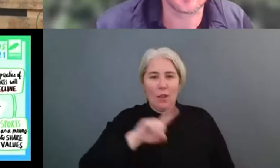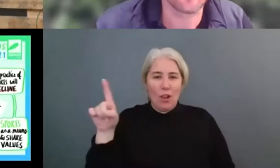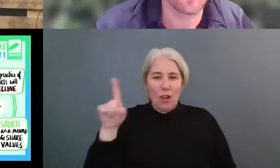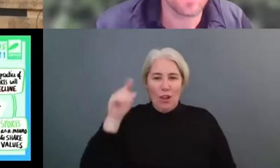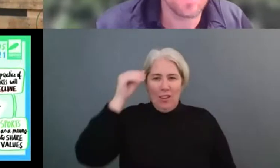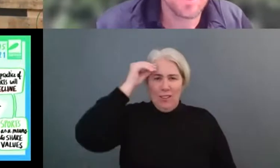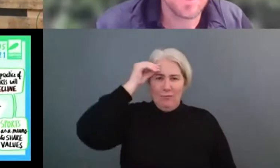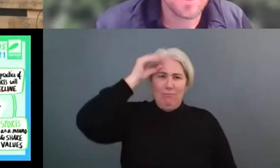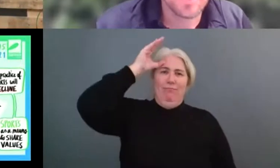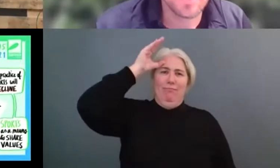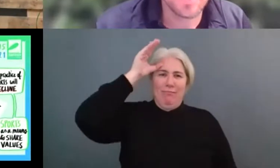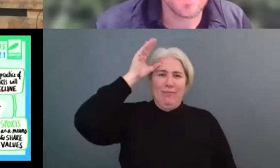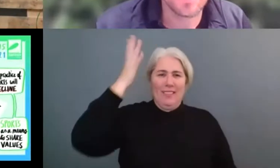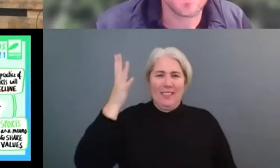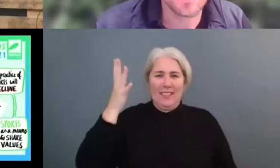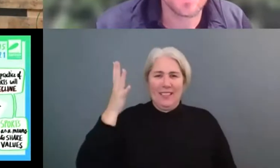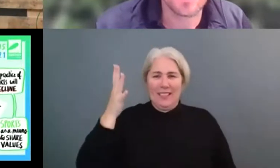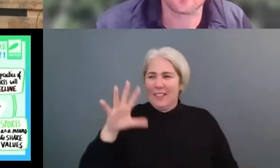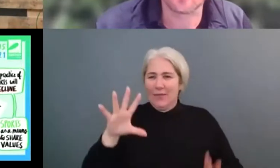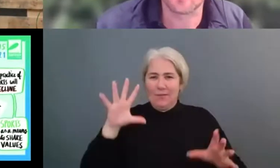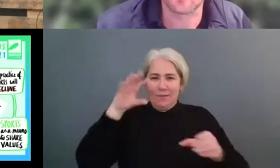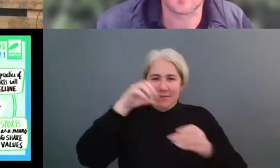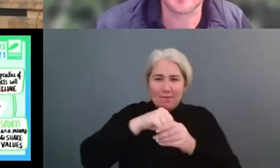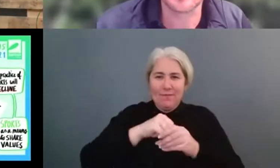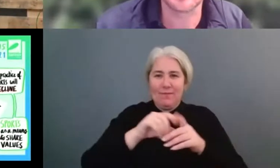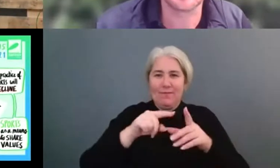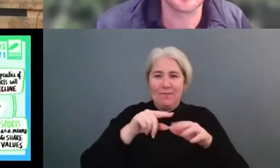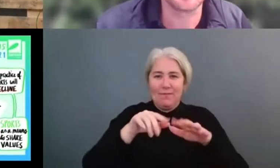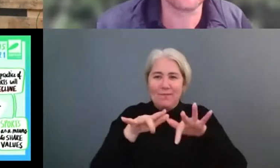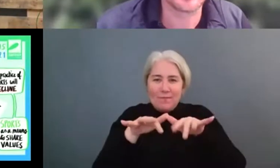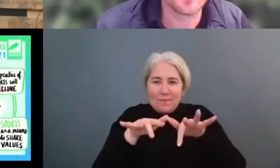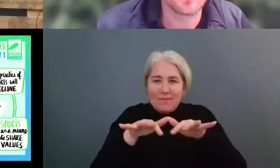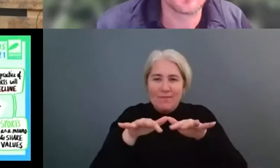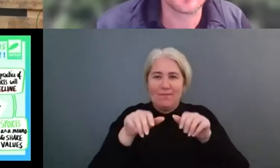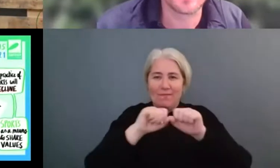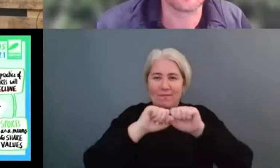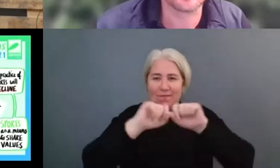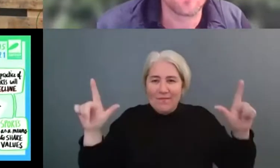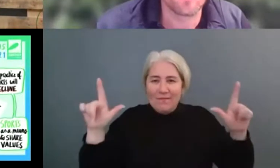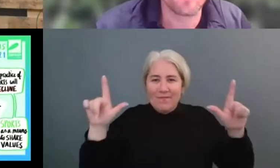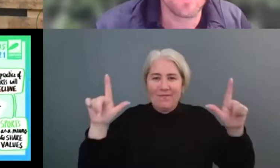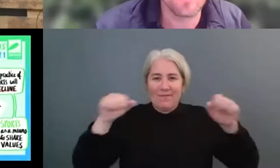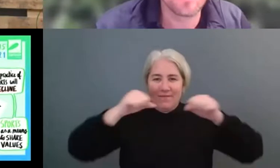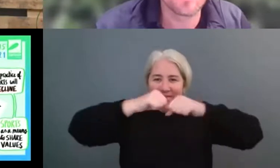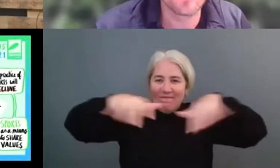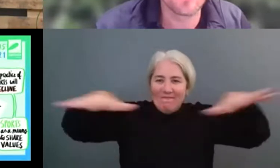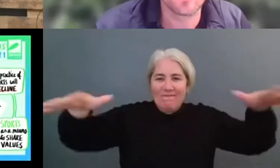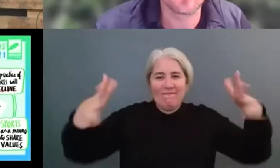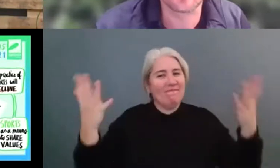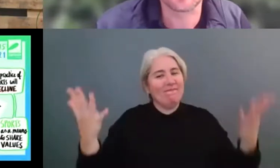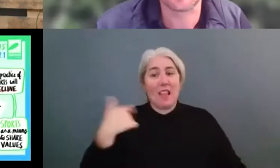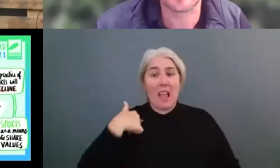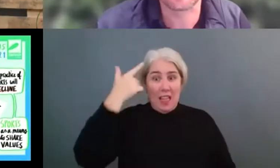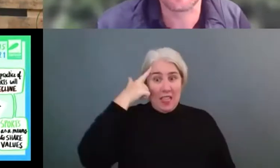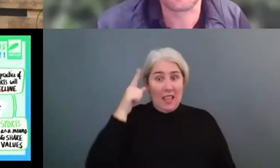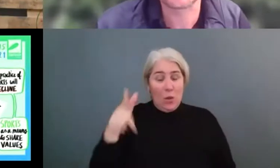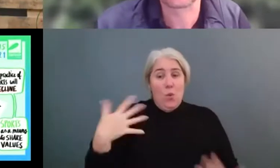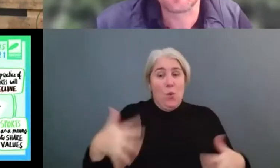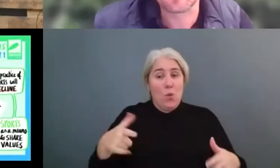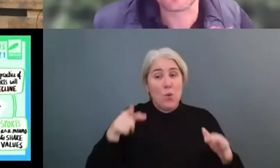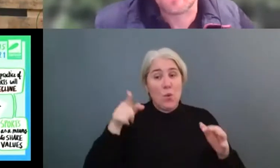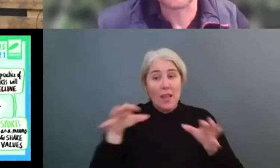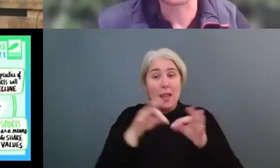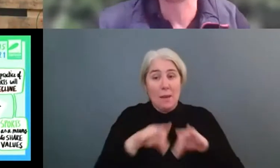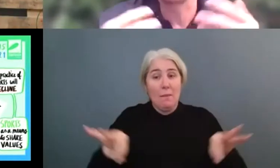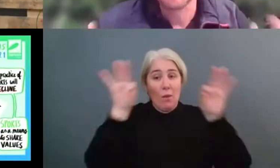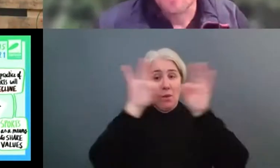important c'est de regarder dès maintenant dès le développement de ce parce qu'on passe